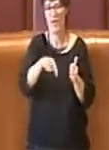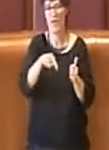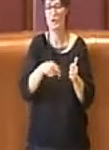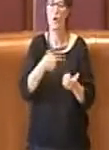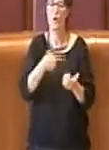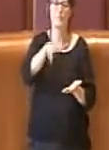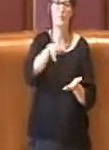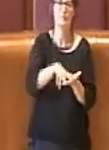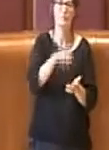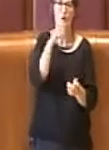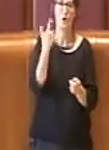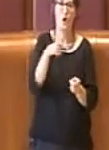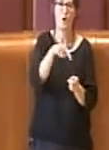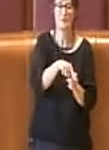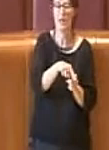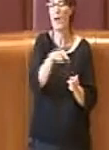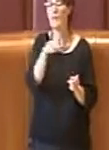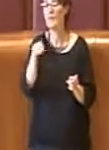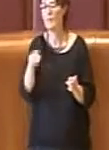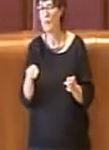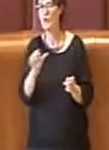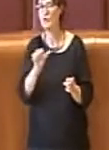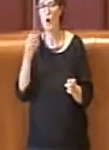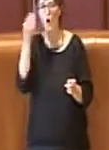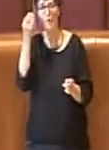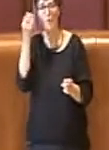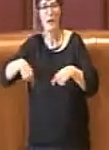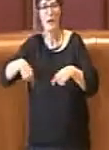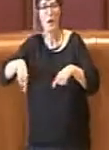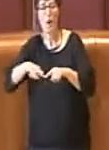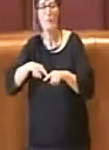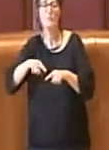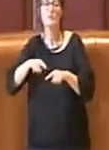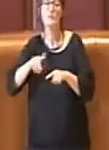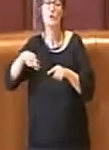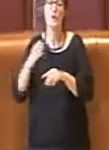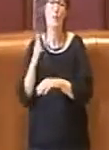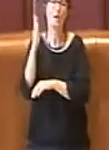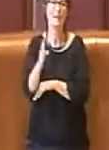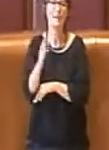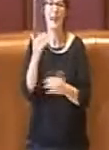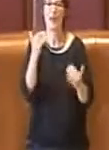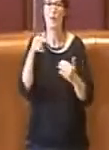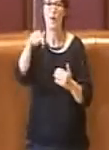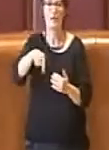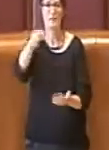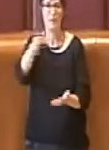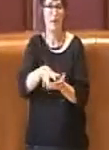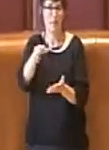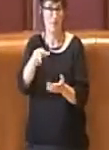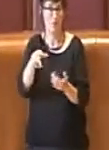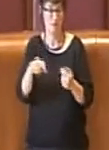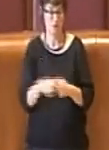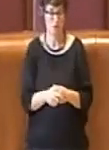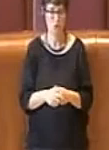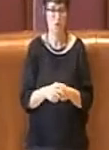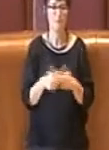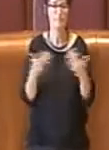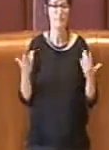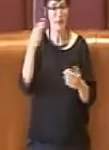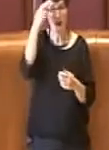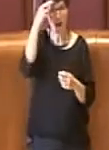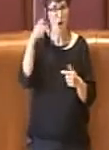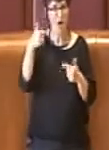dovessero ricevere le parere della commissione e poi essere approvati in aula. A proposito ricordo che nel periodo